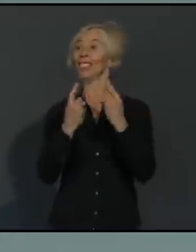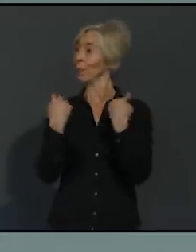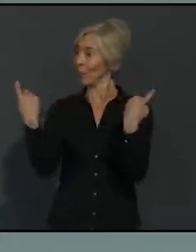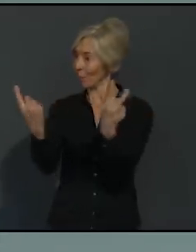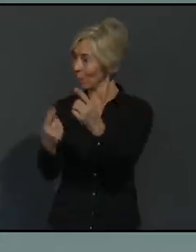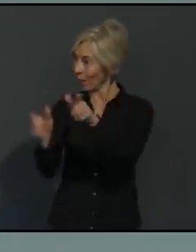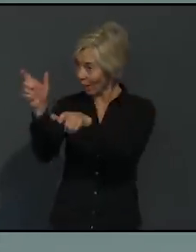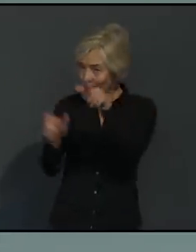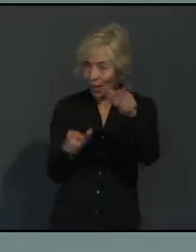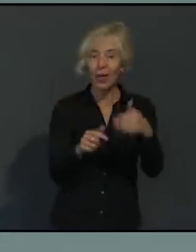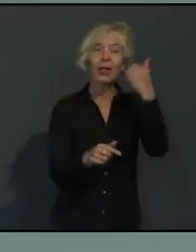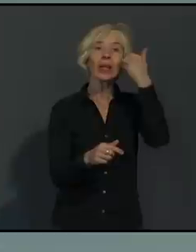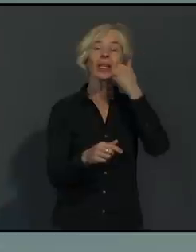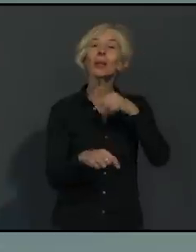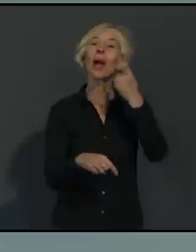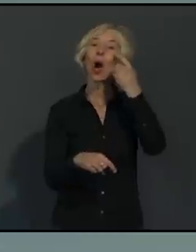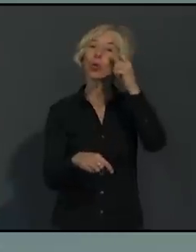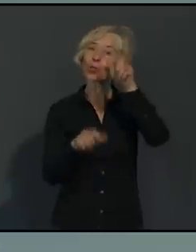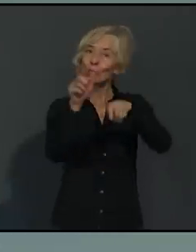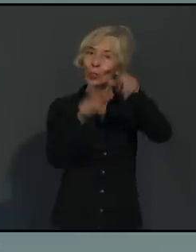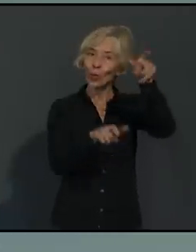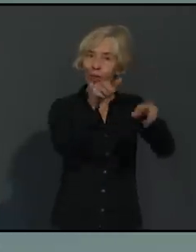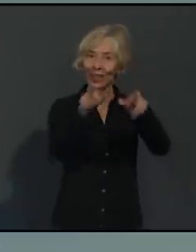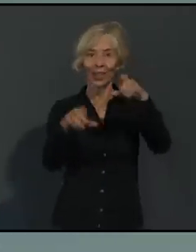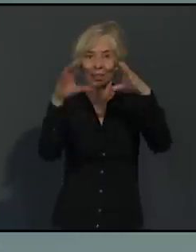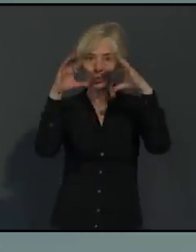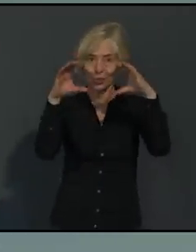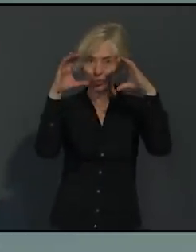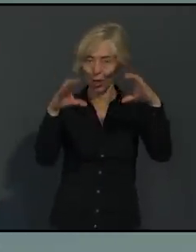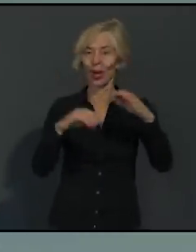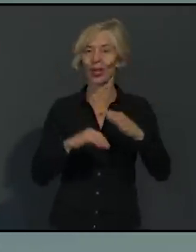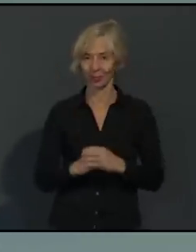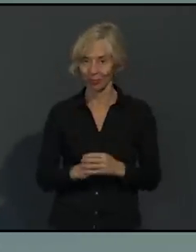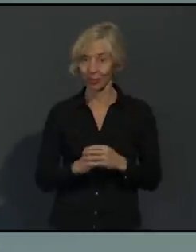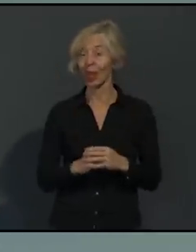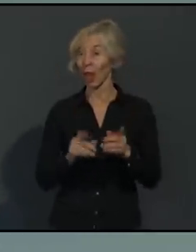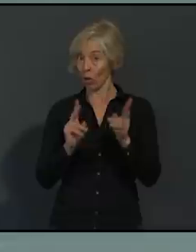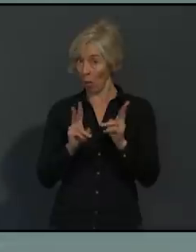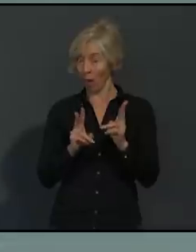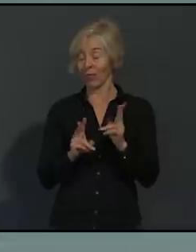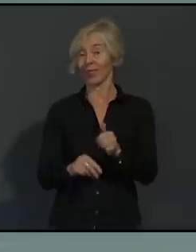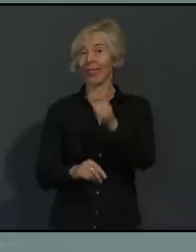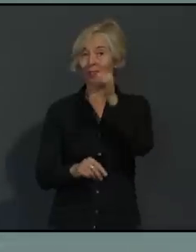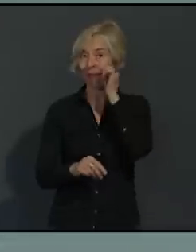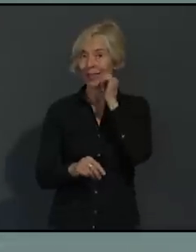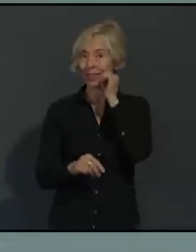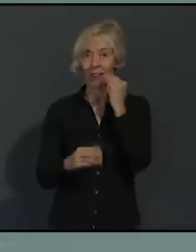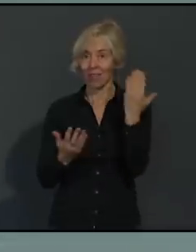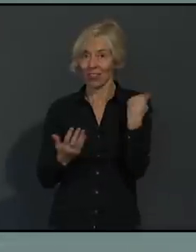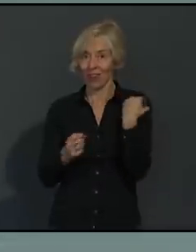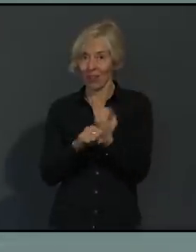eigentlich hätten wir gestern hier in Augsburg den Christkindlesmarkt eröffnet und eigentlich